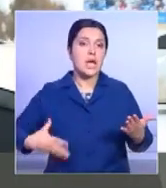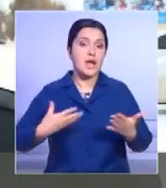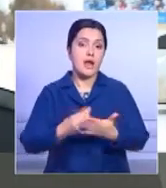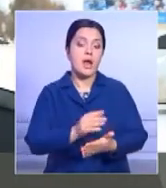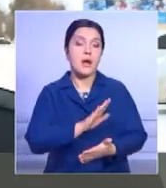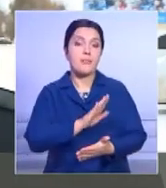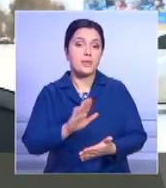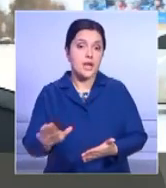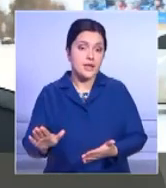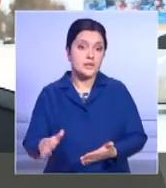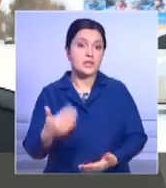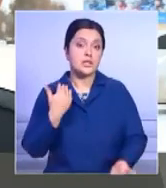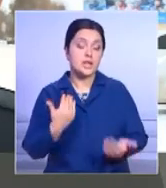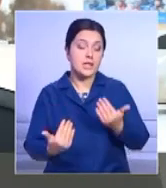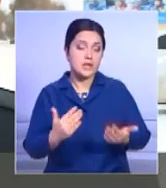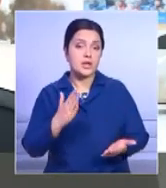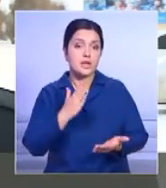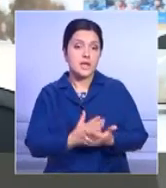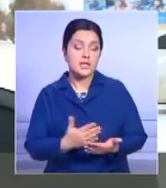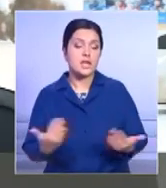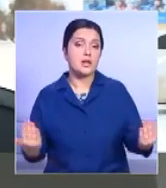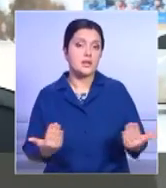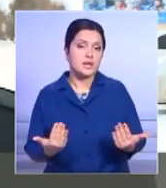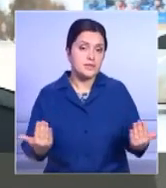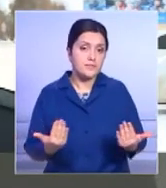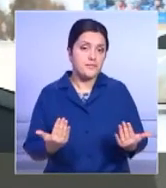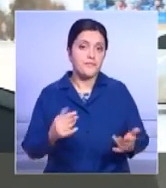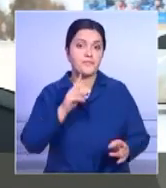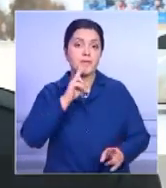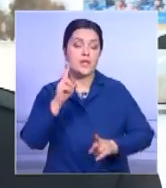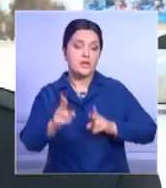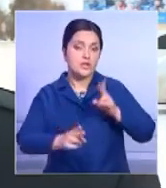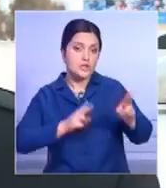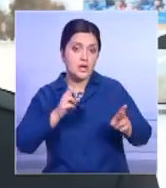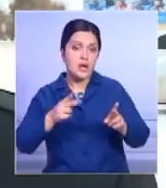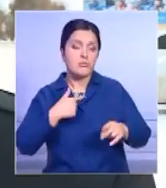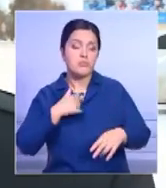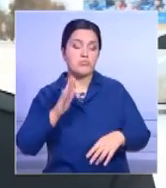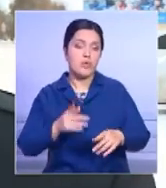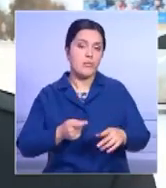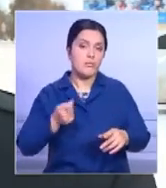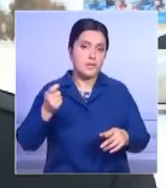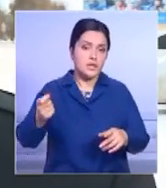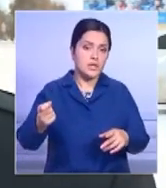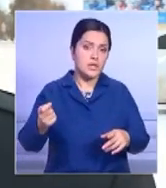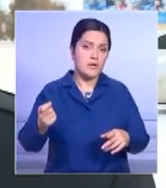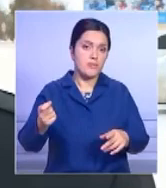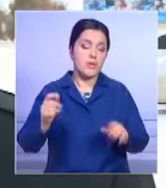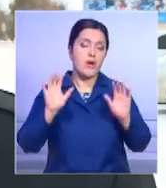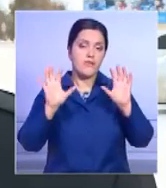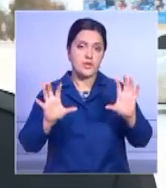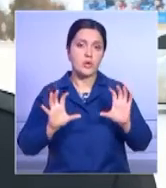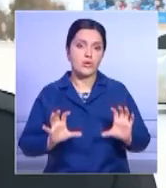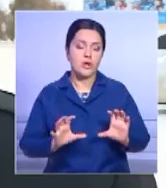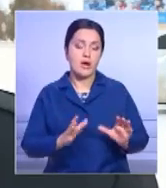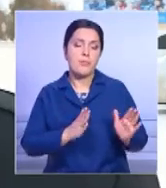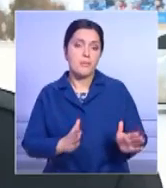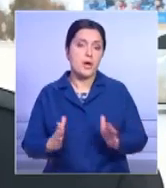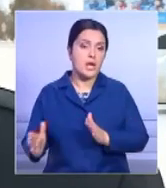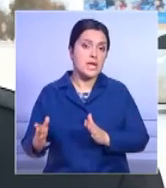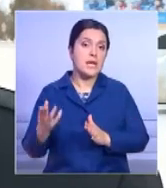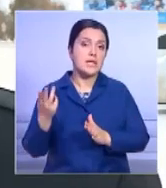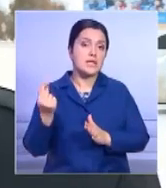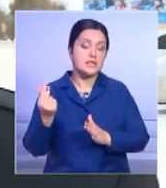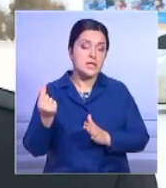Соответственно, если имеются какие-то претензии к поставщикам, мы их предъявим в законодательном порядке. И